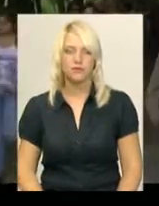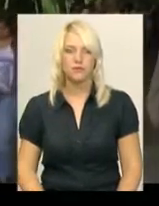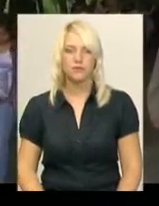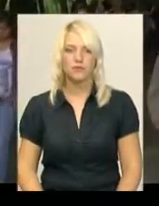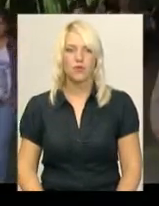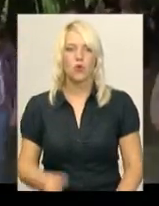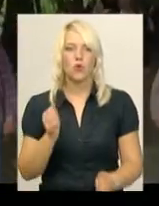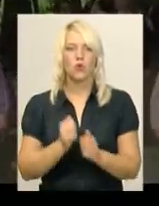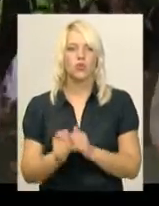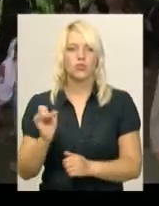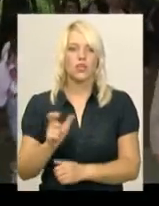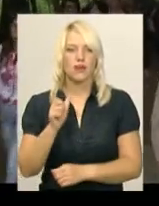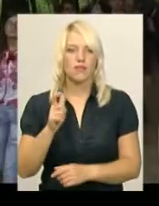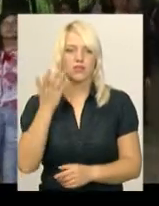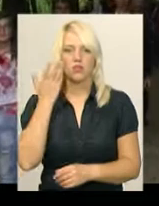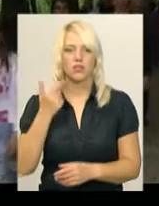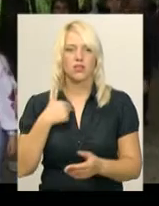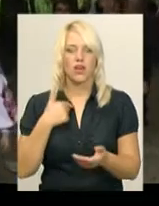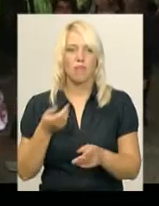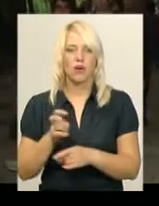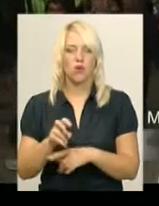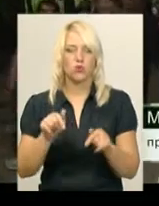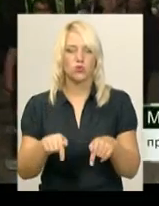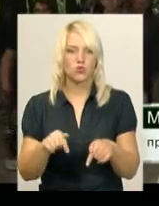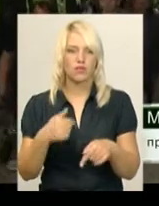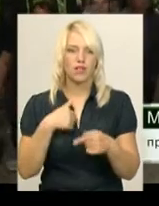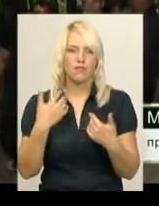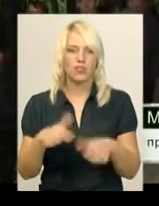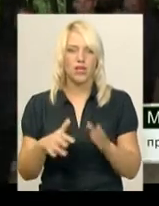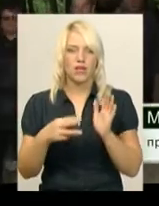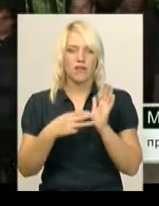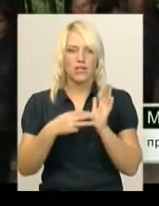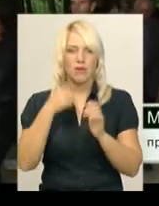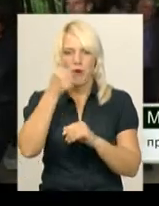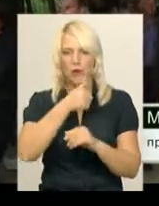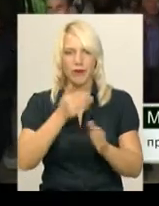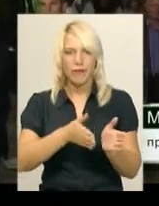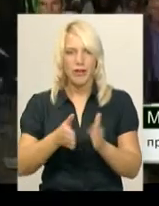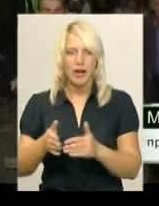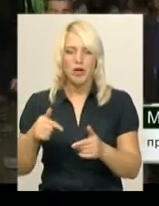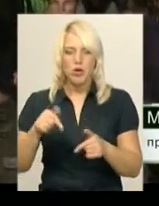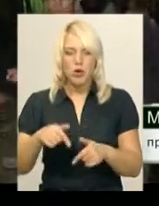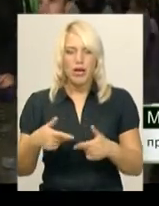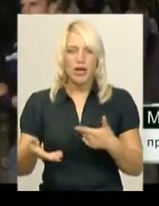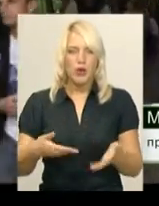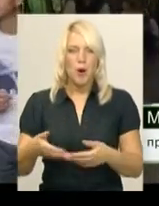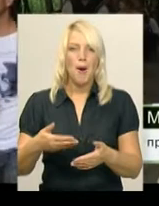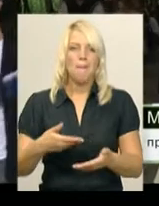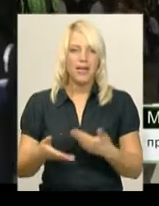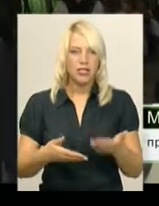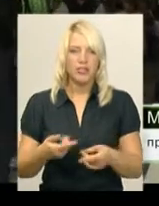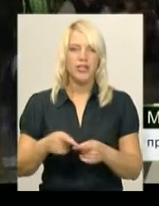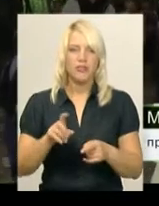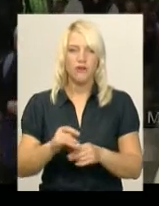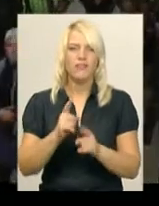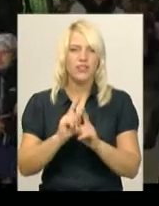Кожен раз, коли я приходжу сюди, то я вже тут 8 років підряд сюди йду пішки, то просто